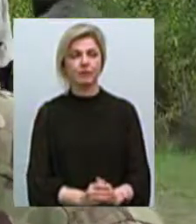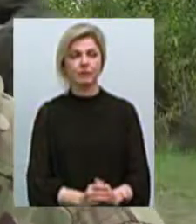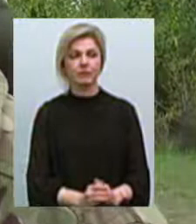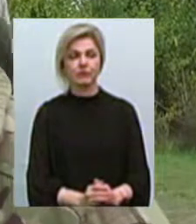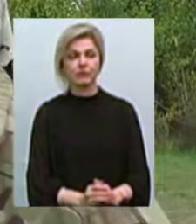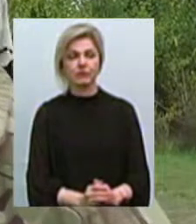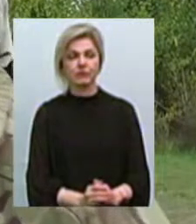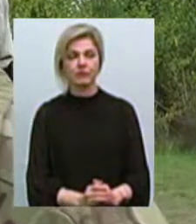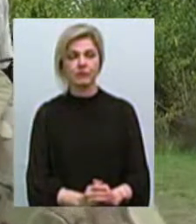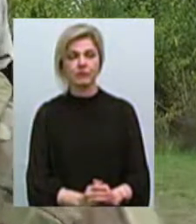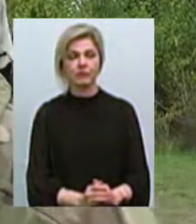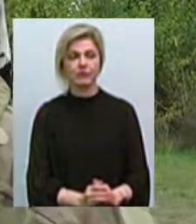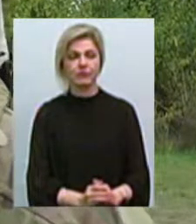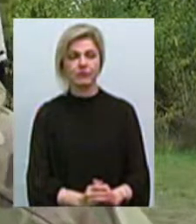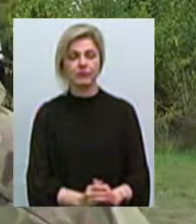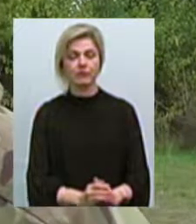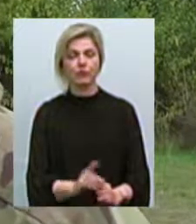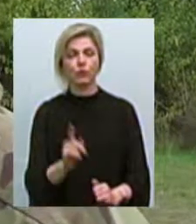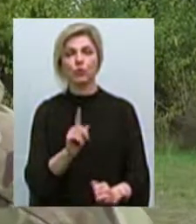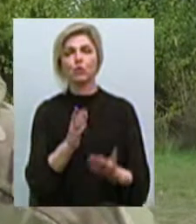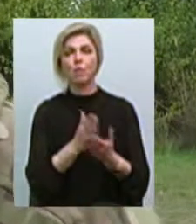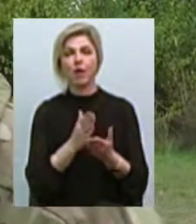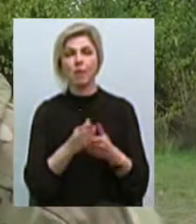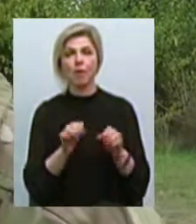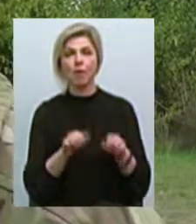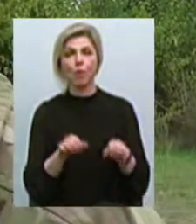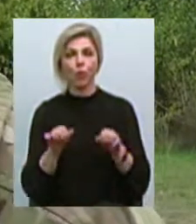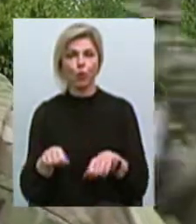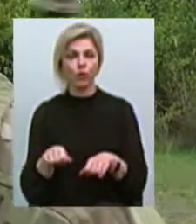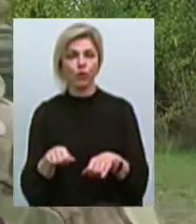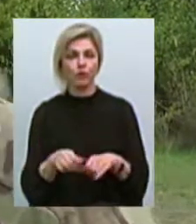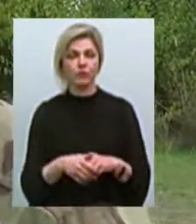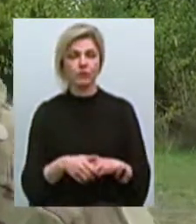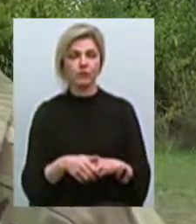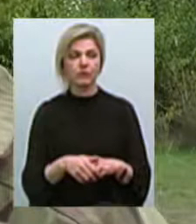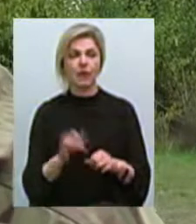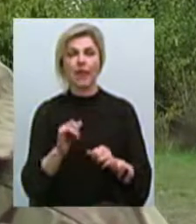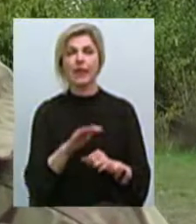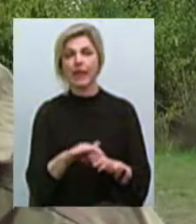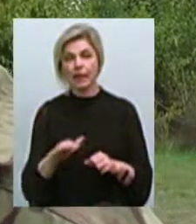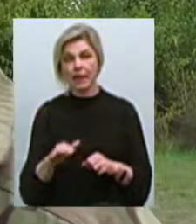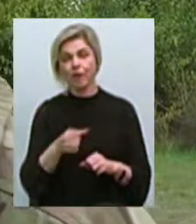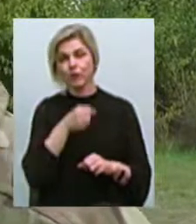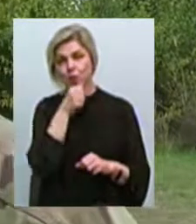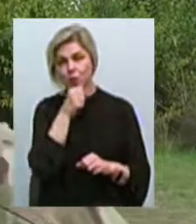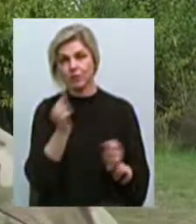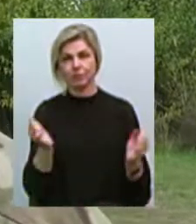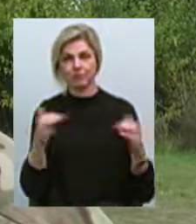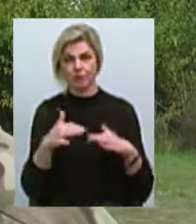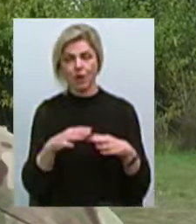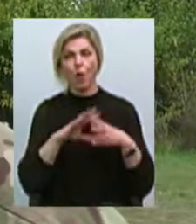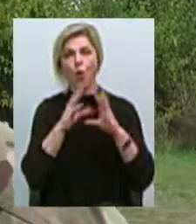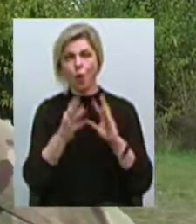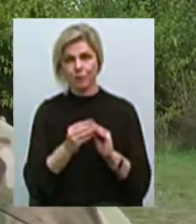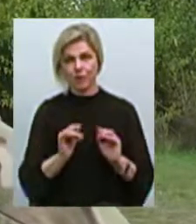Ми переслідуємо те, що ми маємо змогу зібрати і дітей, і дорослих, які об'єдані спільною